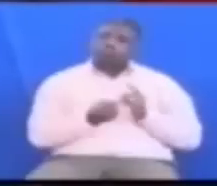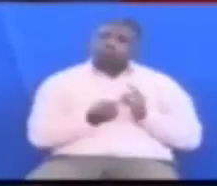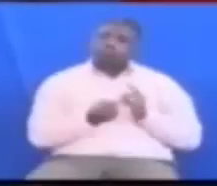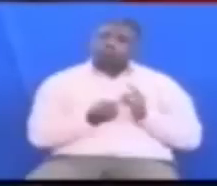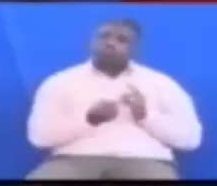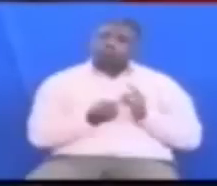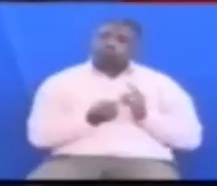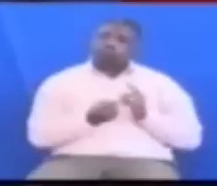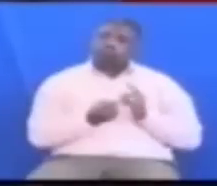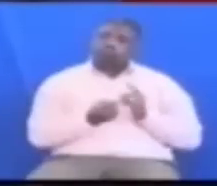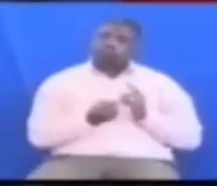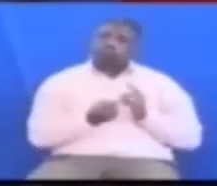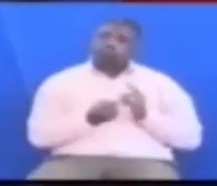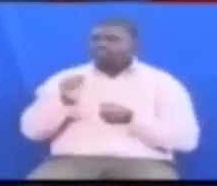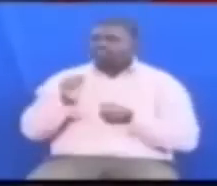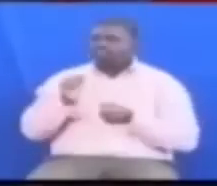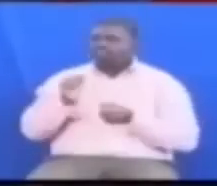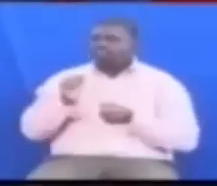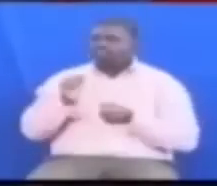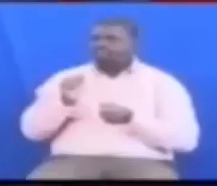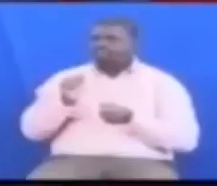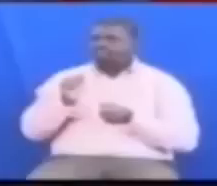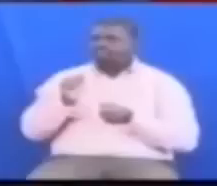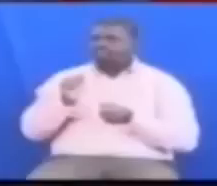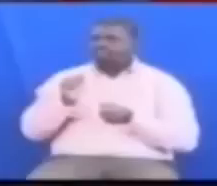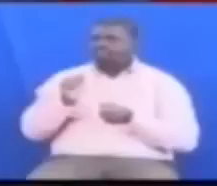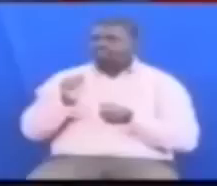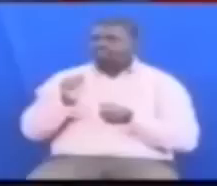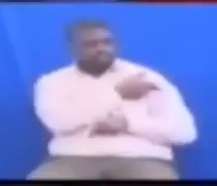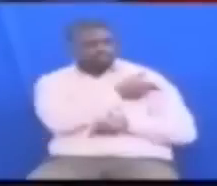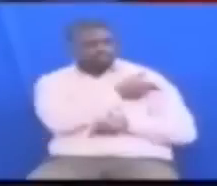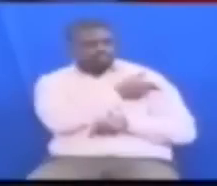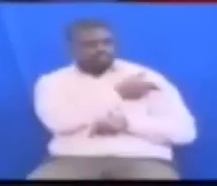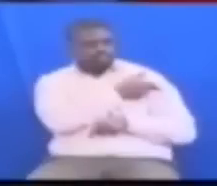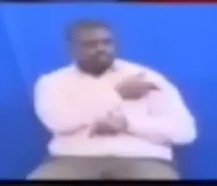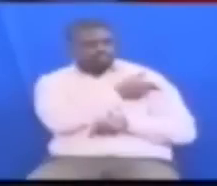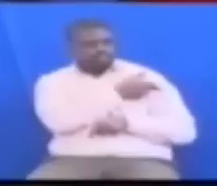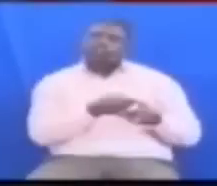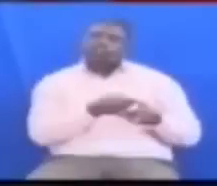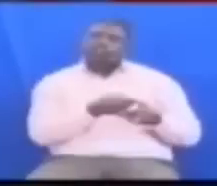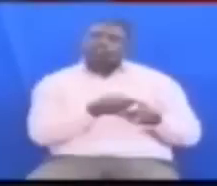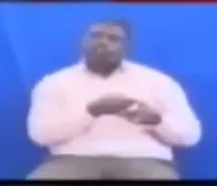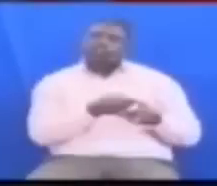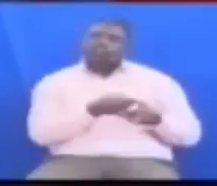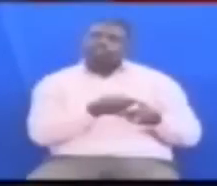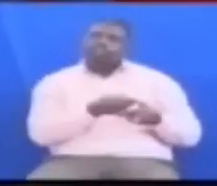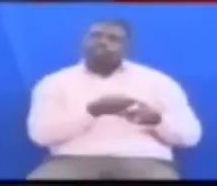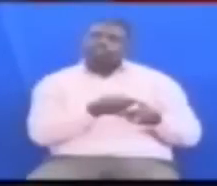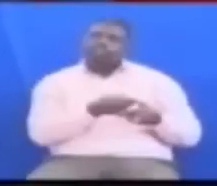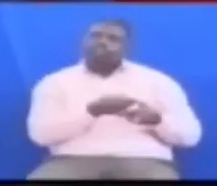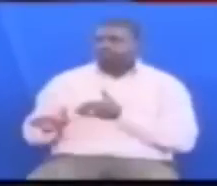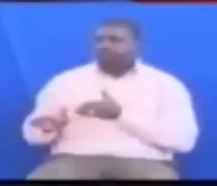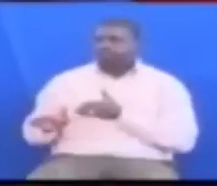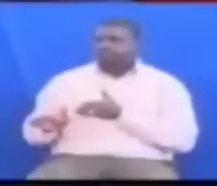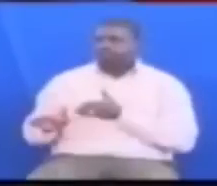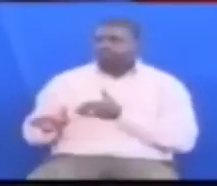Kwamba hospitali hii ipelekewe vifaa Hospitali hii ipelekewe vifaa tiba Hata dawa pia naa hakuna Lakini kumajambu ngini lajabu sana Ukienda kwenye